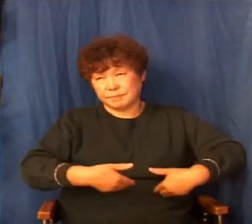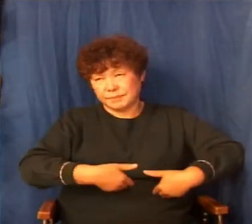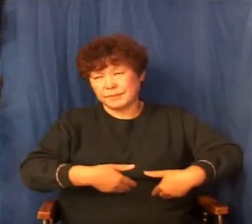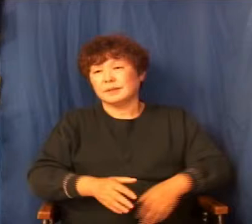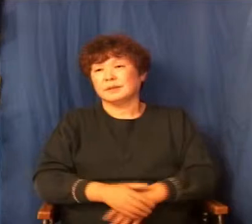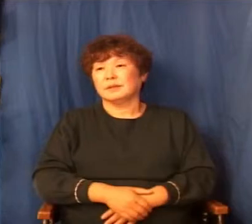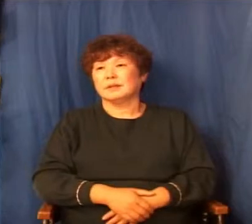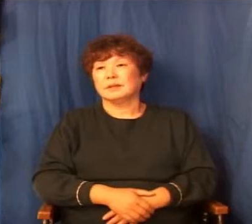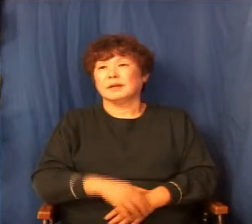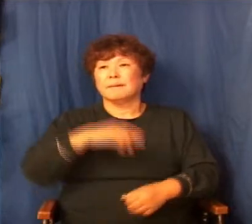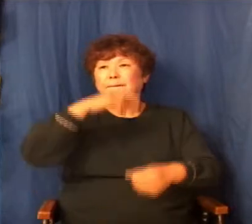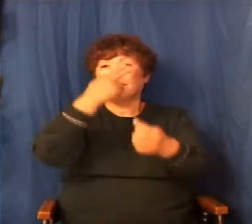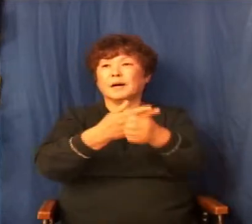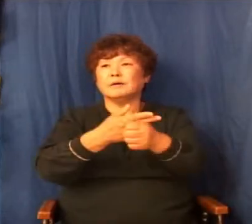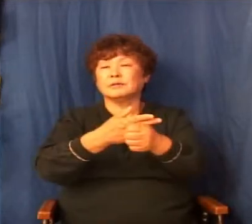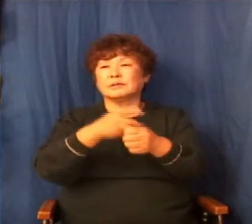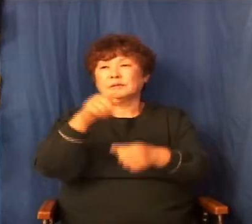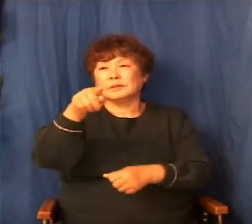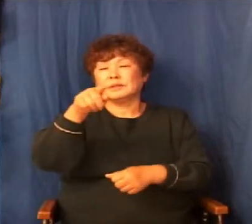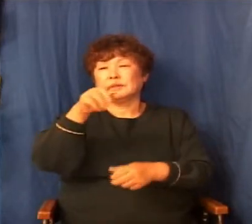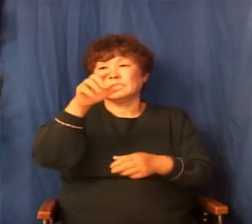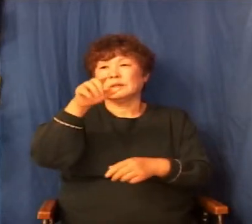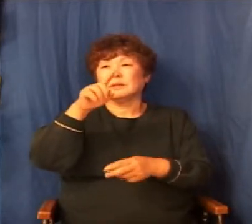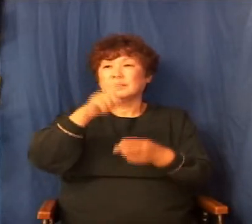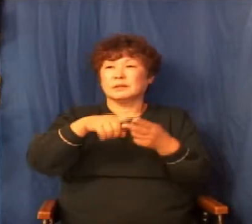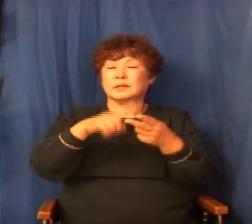바울은 거기에 대해서 눈이 떠진 거예요